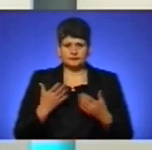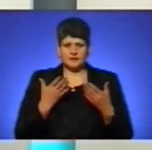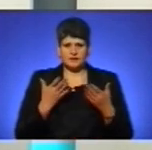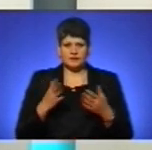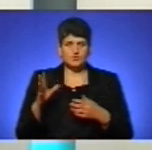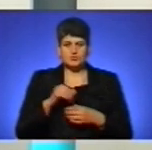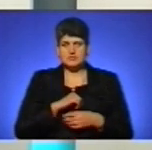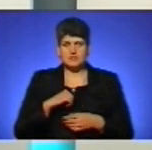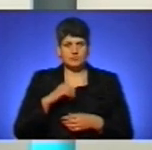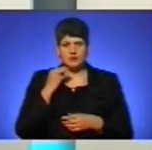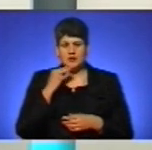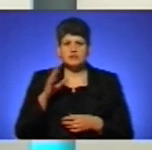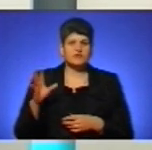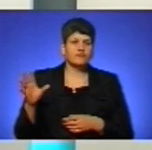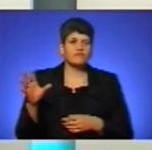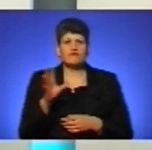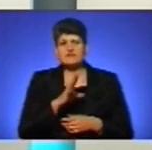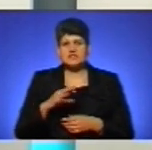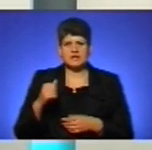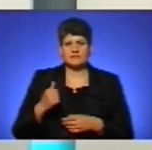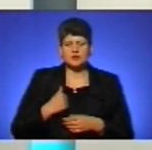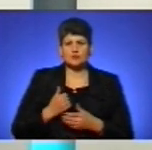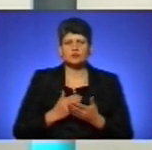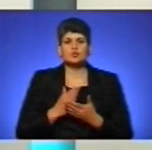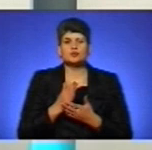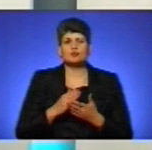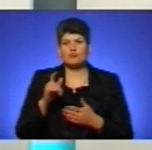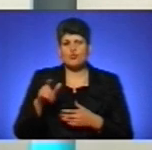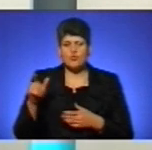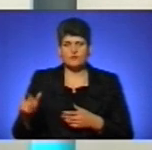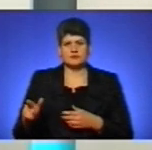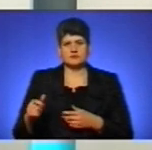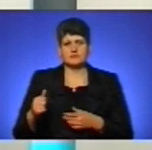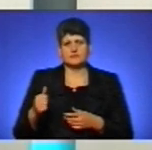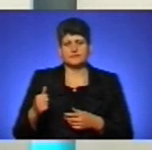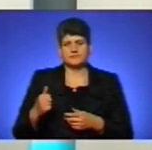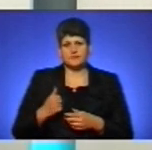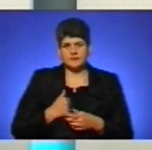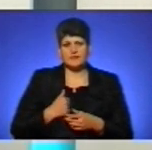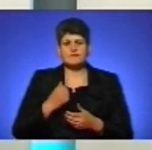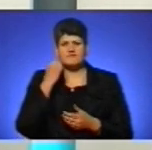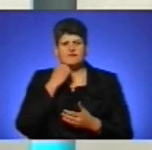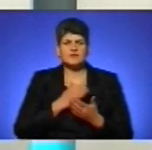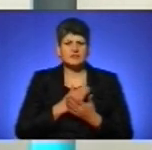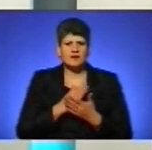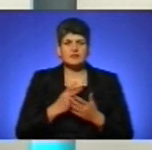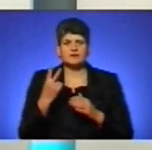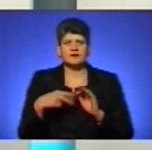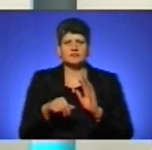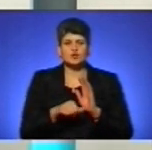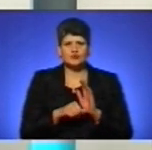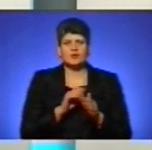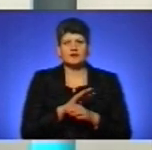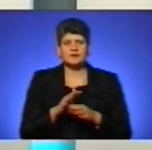всього саме на краще. Всіх військовослужбовців Збройних Сил України, ветеранів 26-ї артилівської